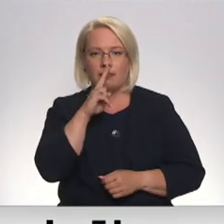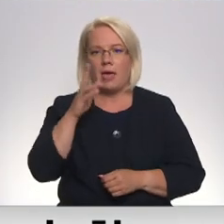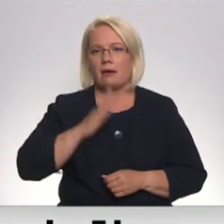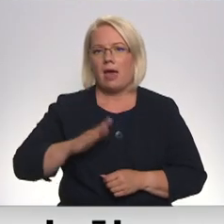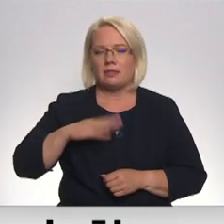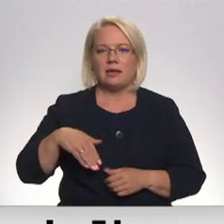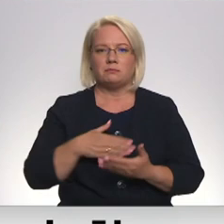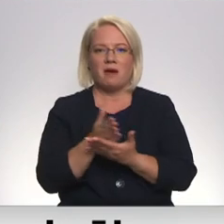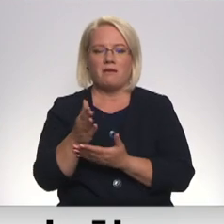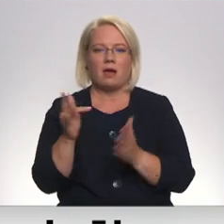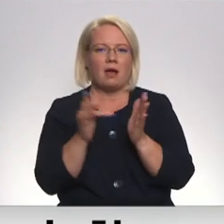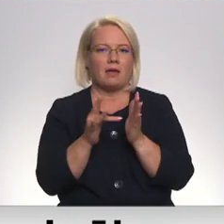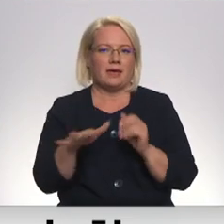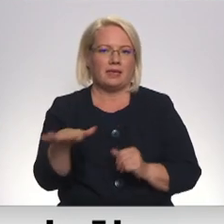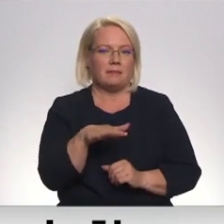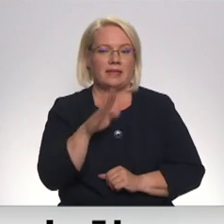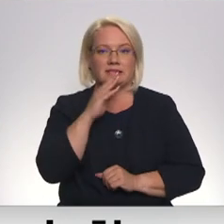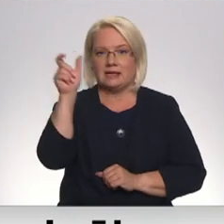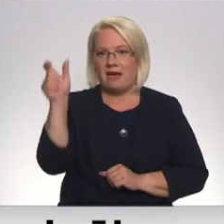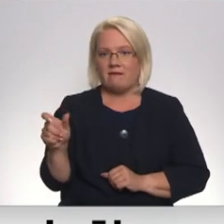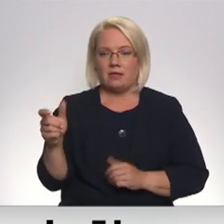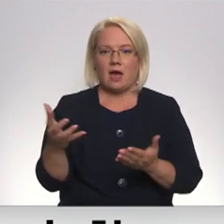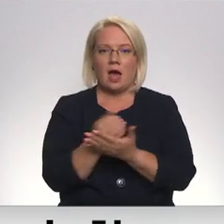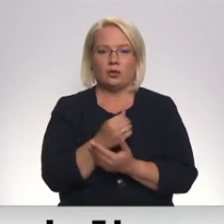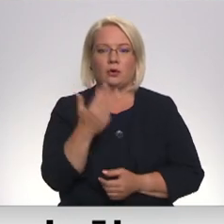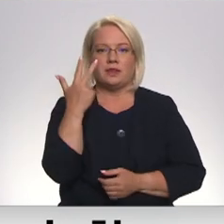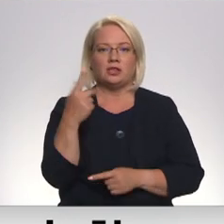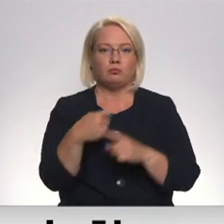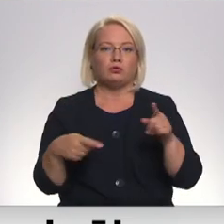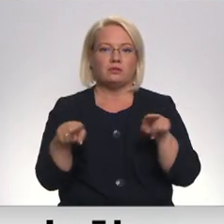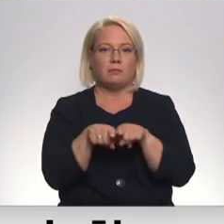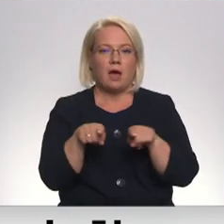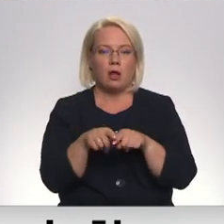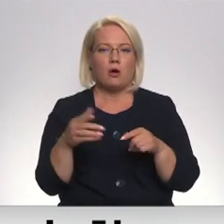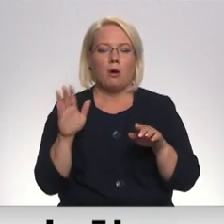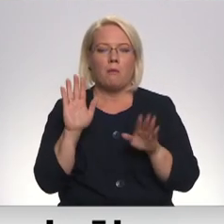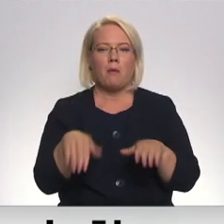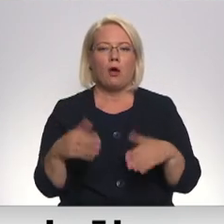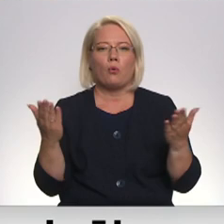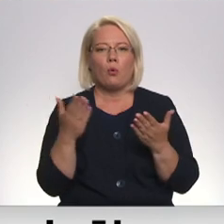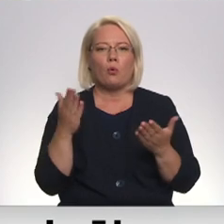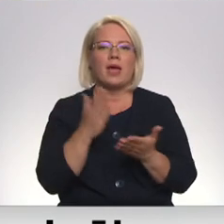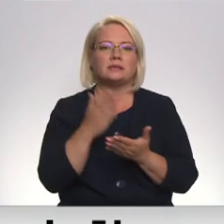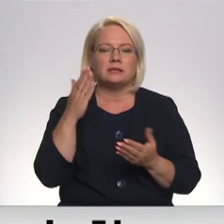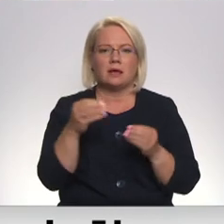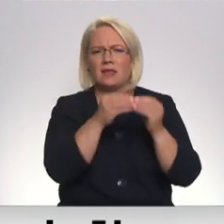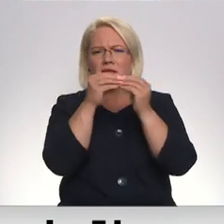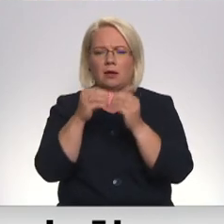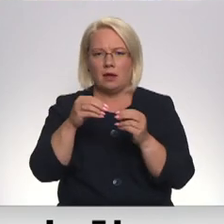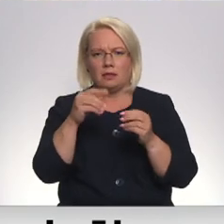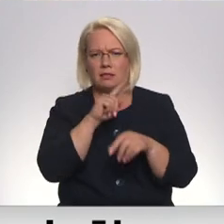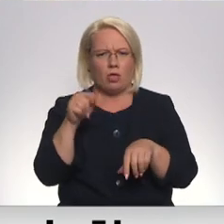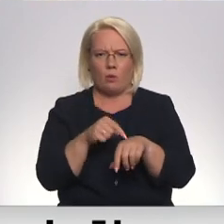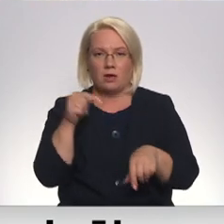pavērsienas, kādai ģimenei sieviete atradusi trīs pusbrāļus, par kuru eksistenci gadu desmitiem neviens pat nenojauta.